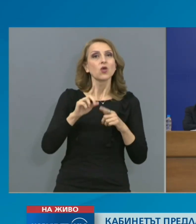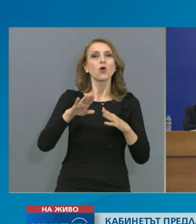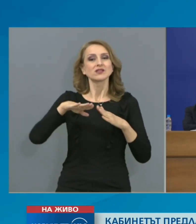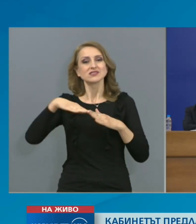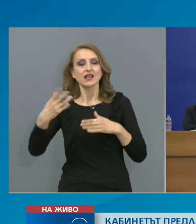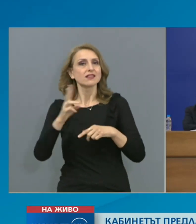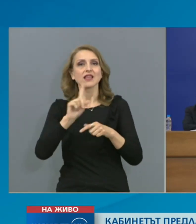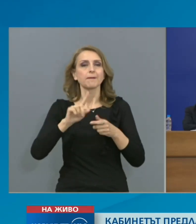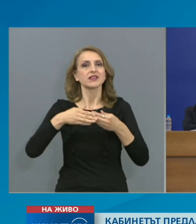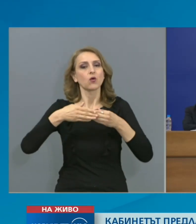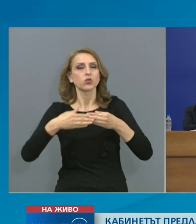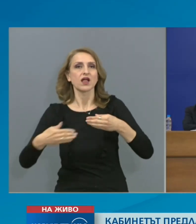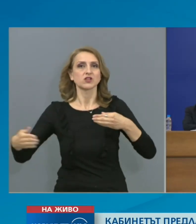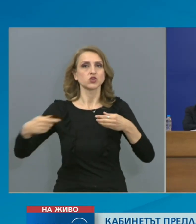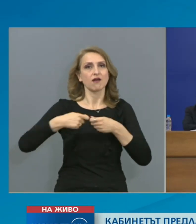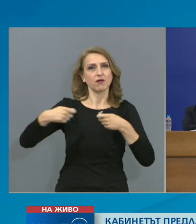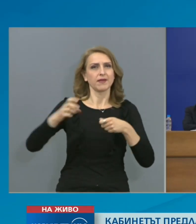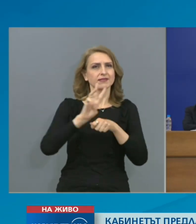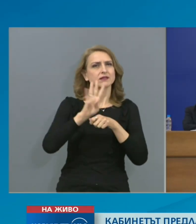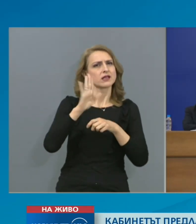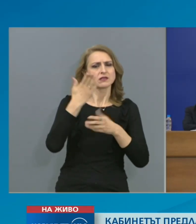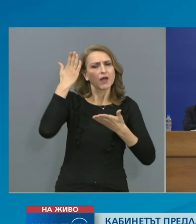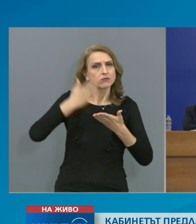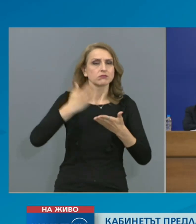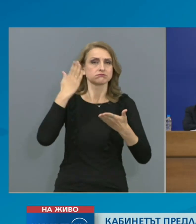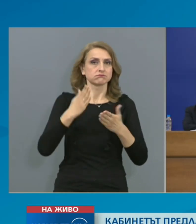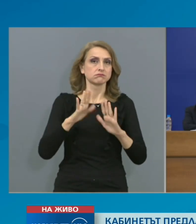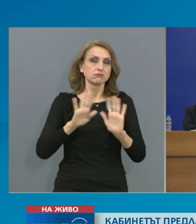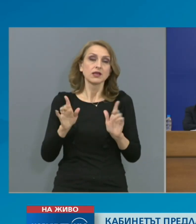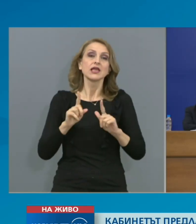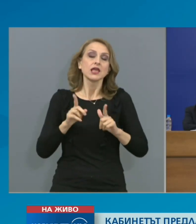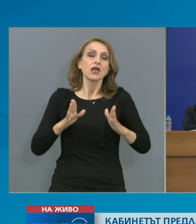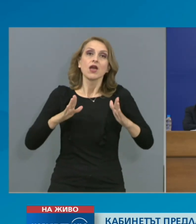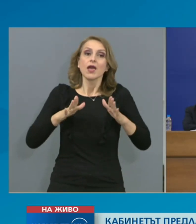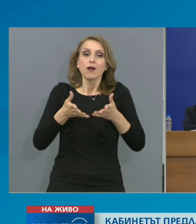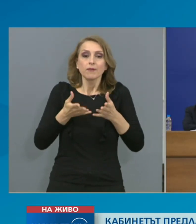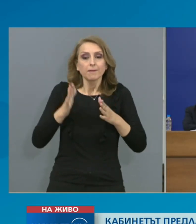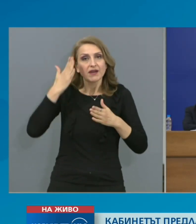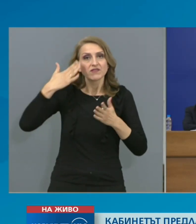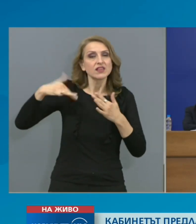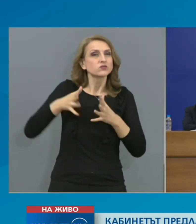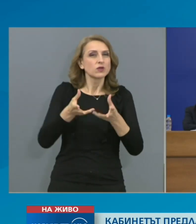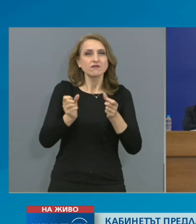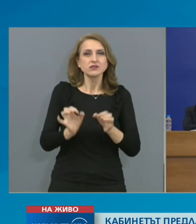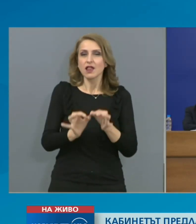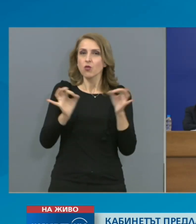Остават мерките, които правителството е предприяло свързани с ограничаване на разпространението на